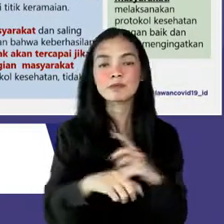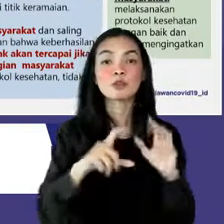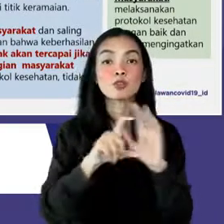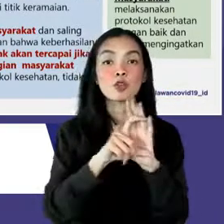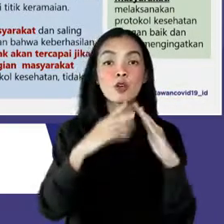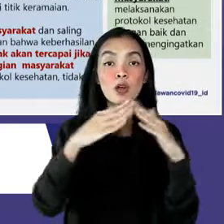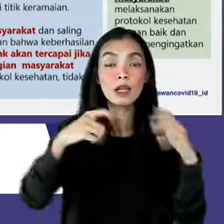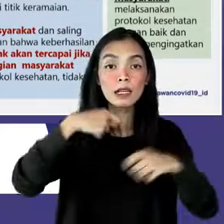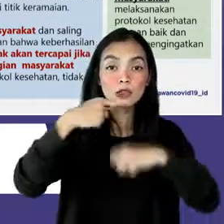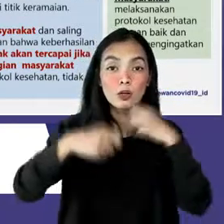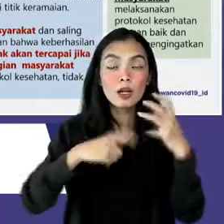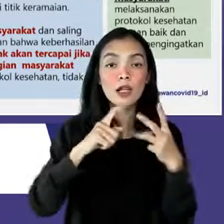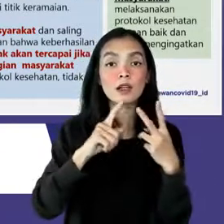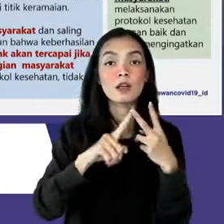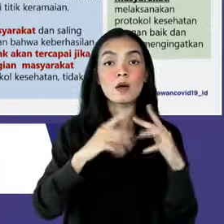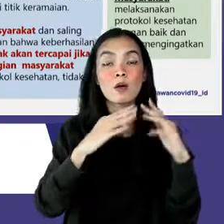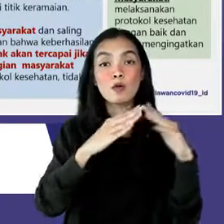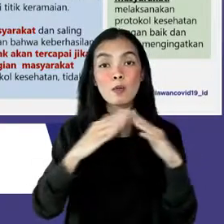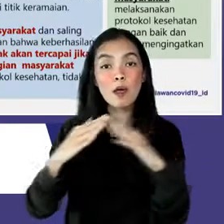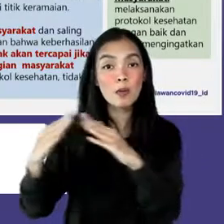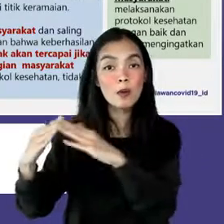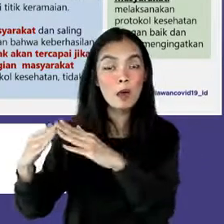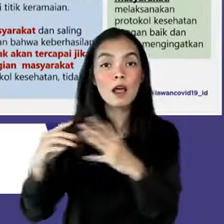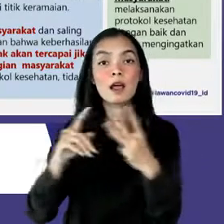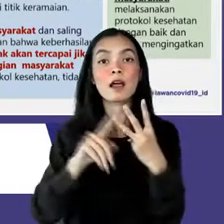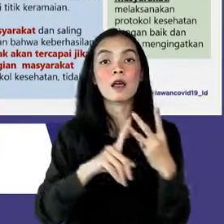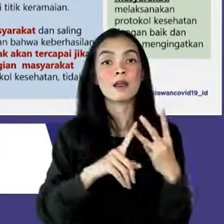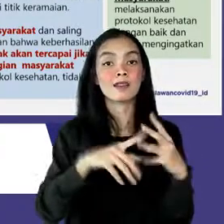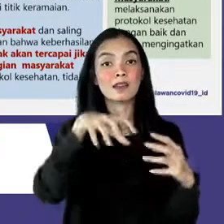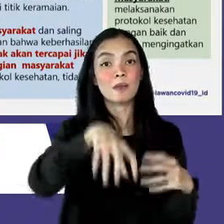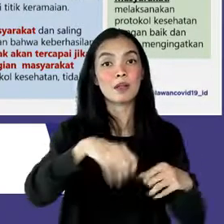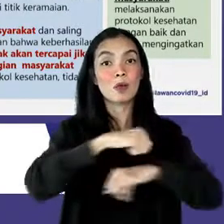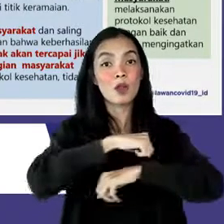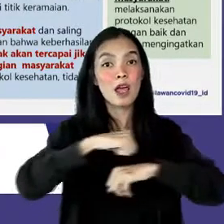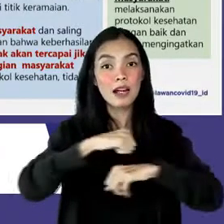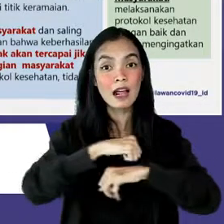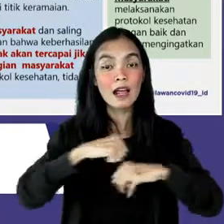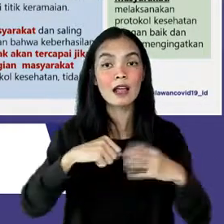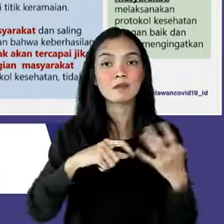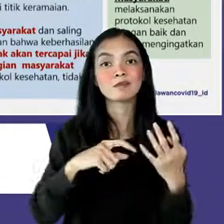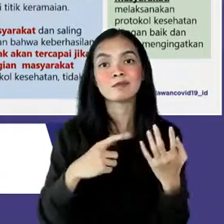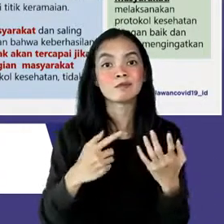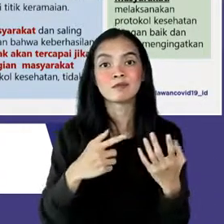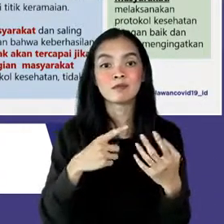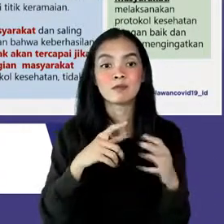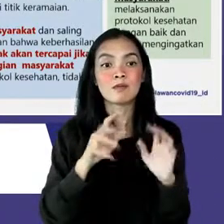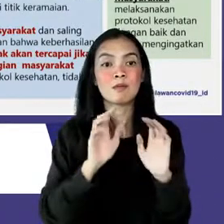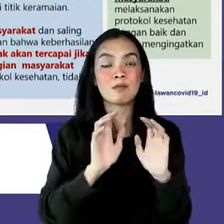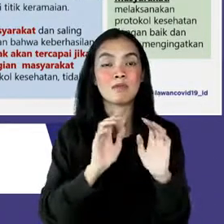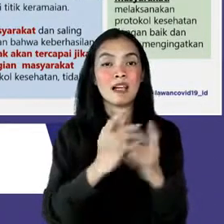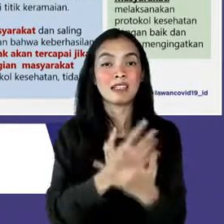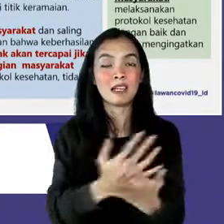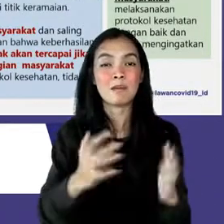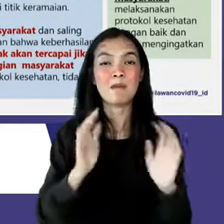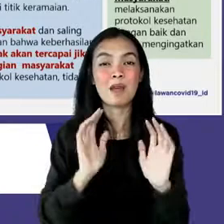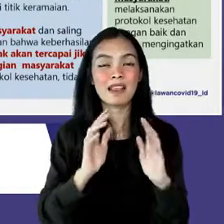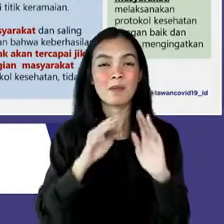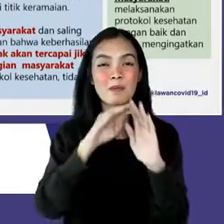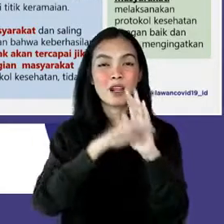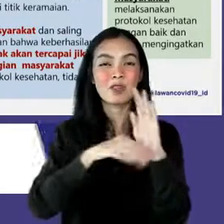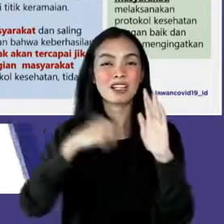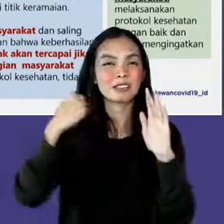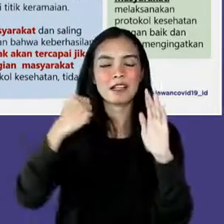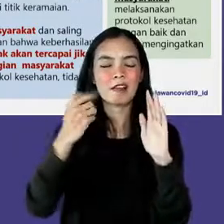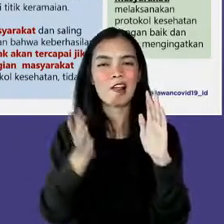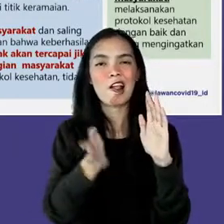pemukiman warga, serta tempat olahraga publik menjadi lokasi kerumunan yang kepatuan masyarakatnya terendah.